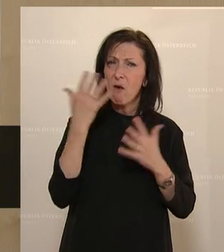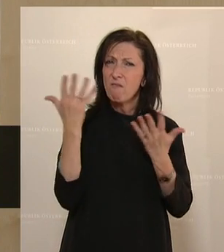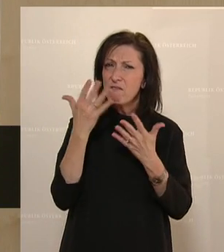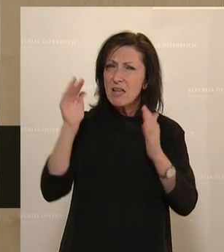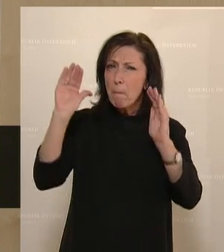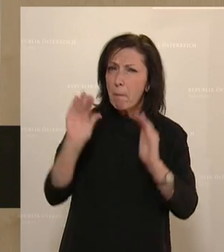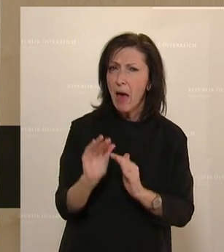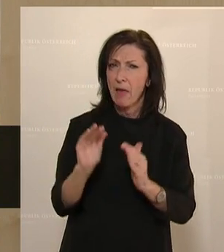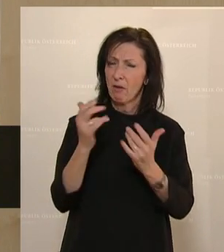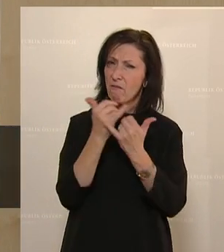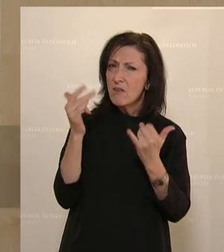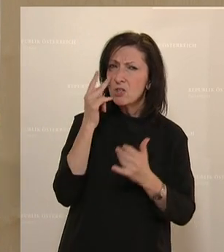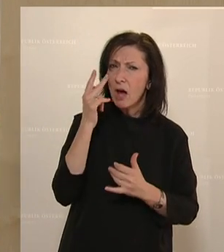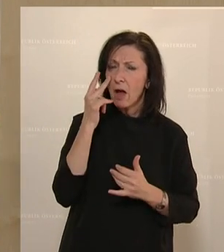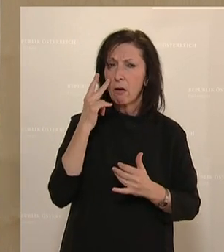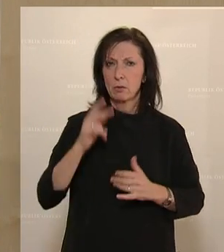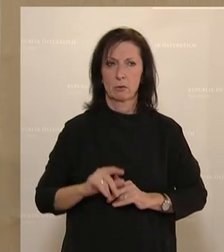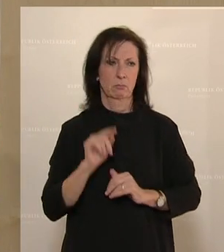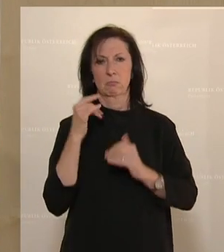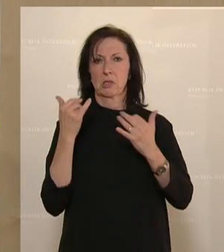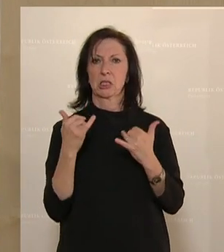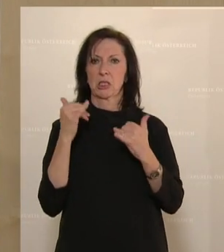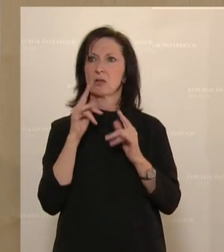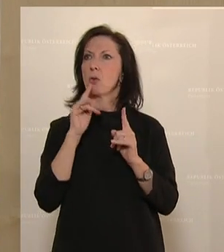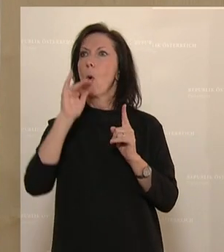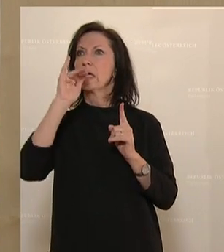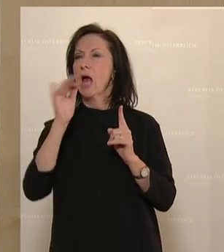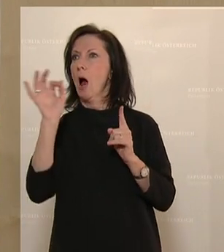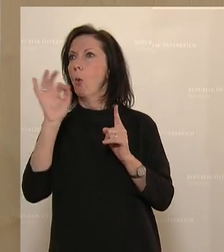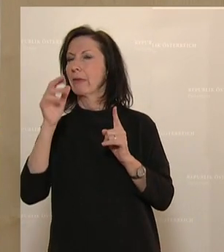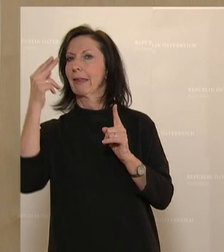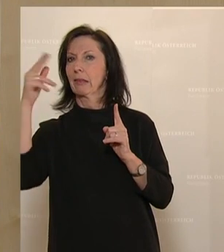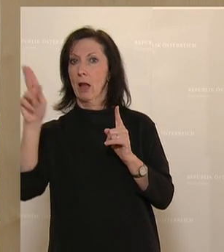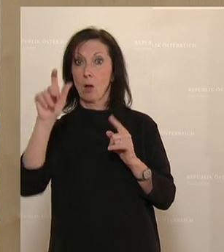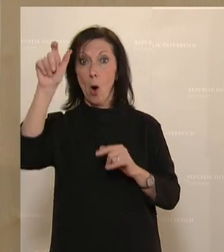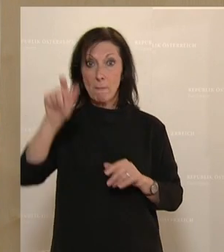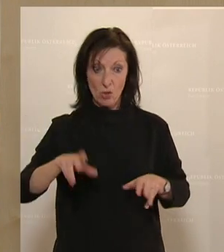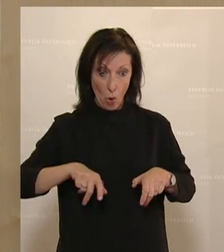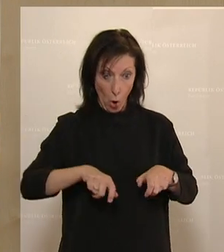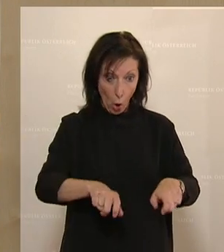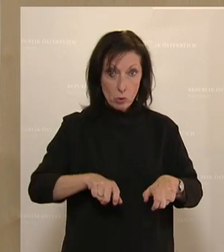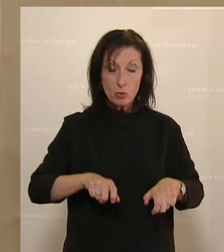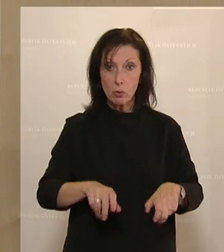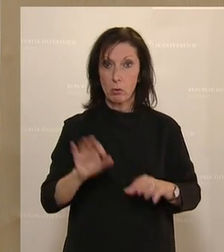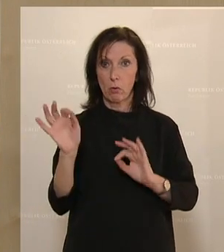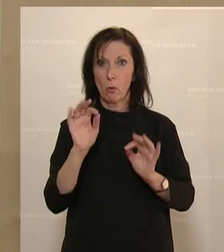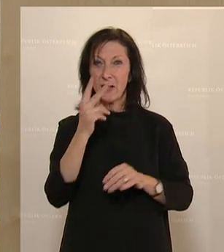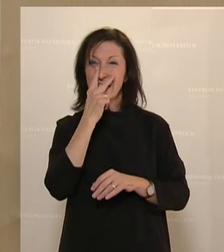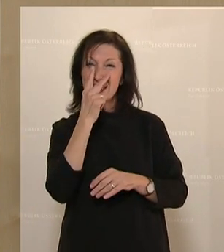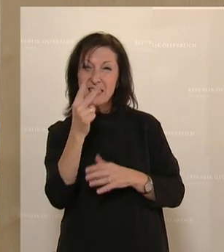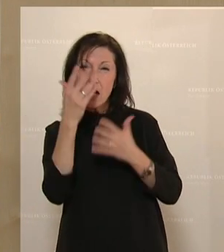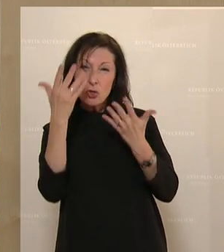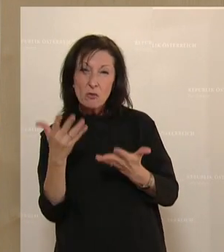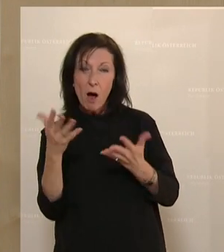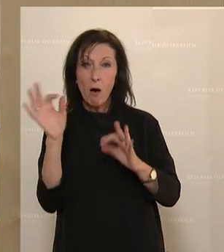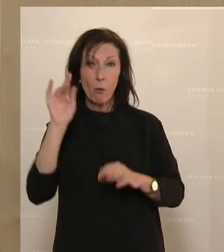Beeinträchtigung ausschaut. Der Algorithmus berücksichtigt nicht, ob eine Person im Rollstuhl sitzt, ob sie eine Sehschwäche